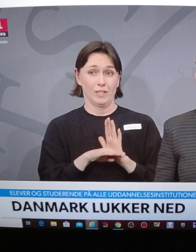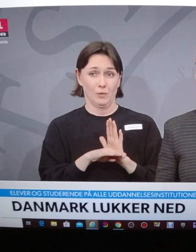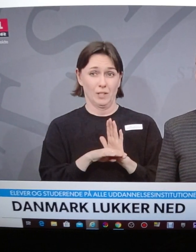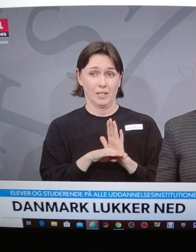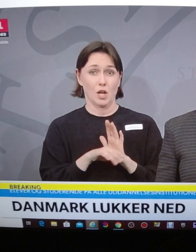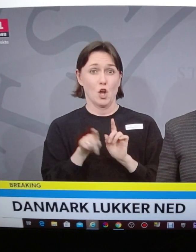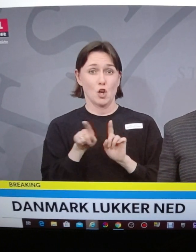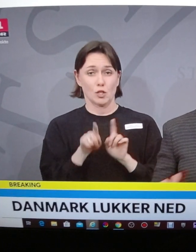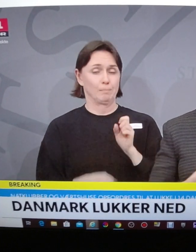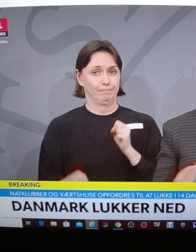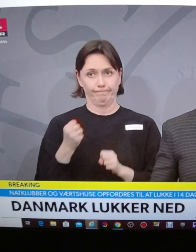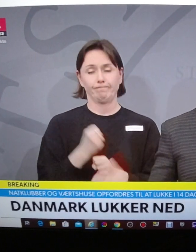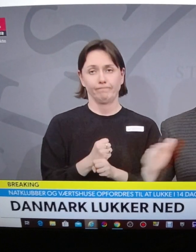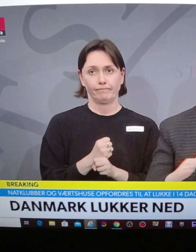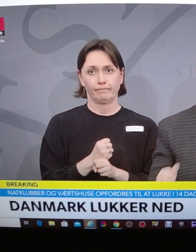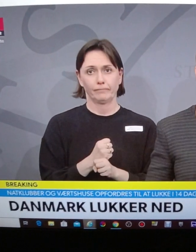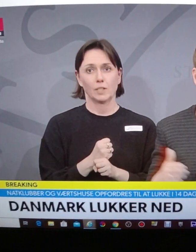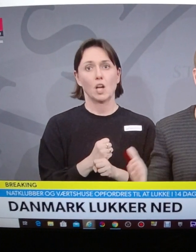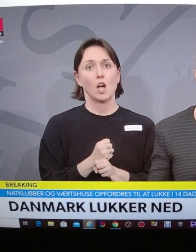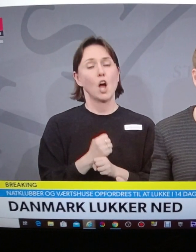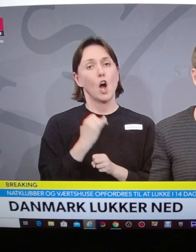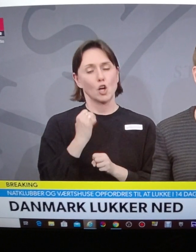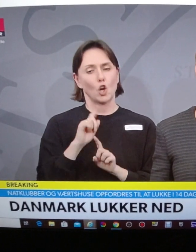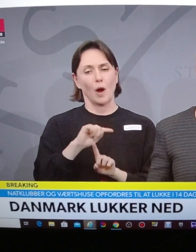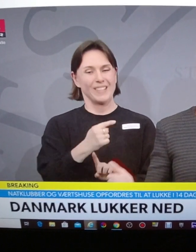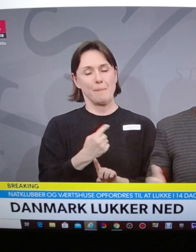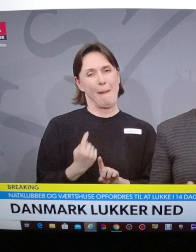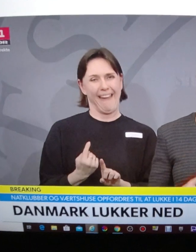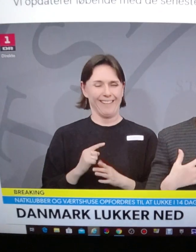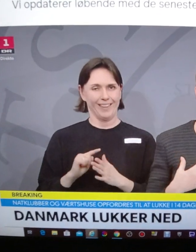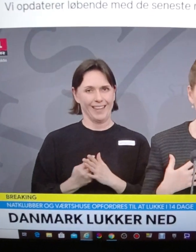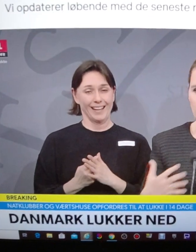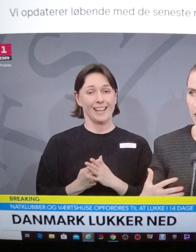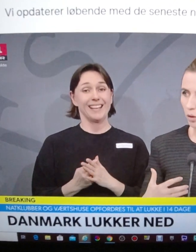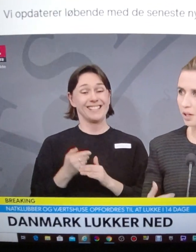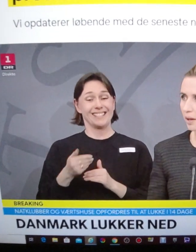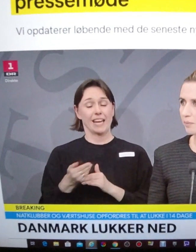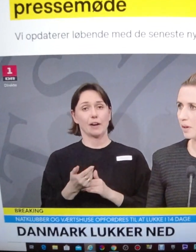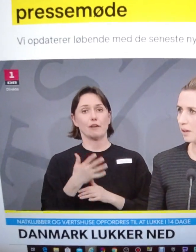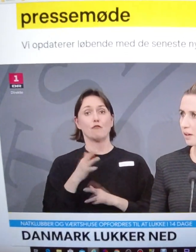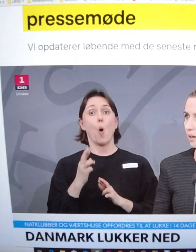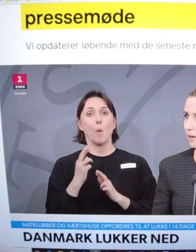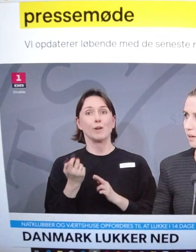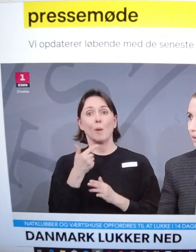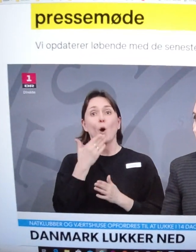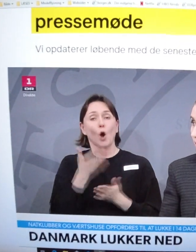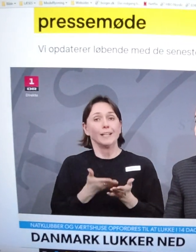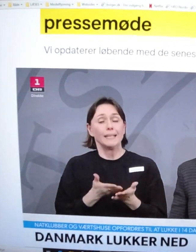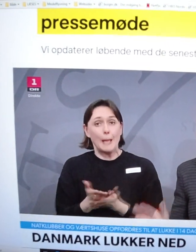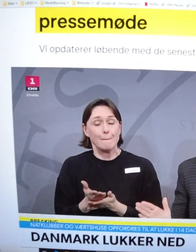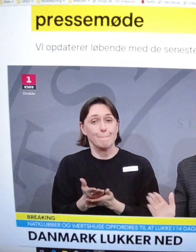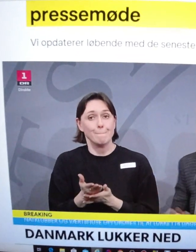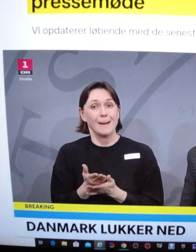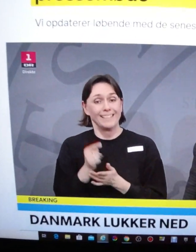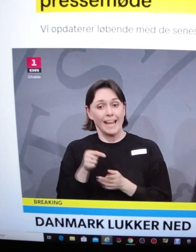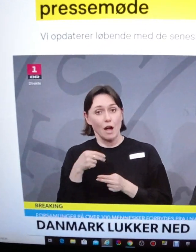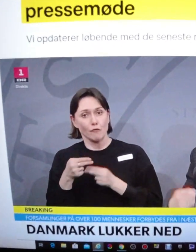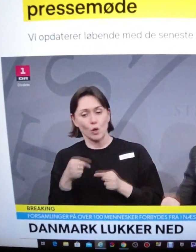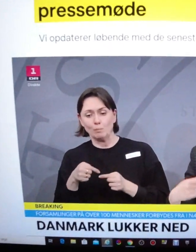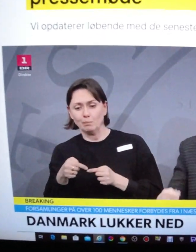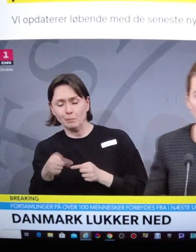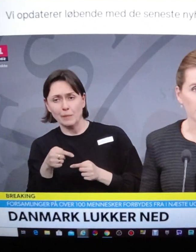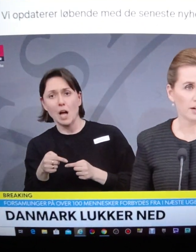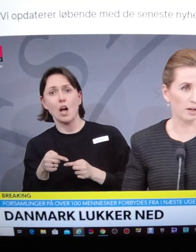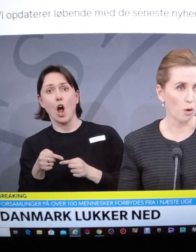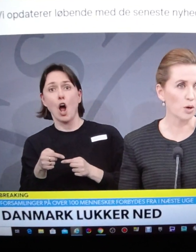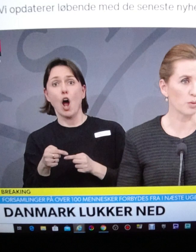sættes i værk. Og så går vi tilbage, når vi forhåbentlig er godt igennem det her forløb, og ser på